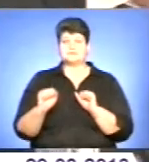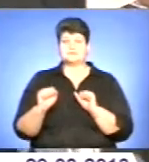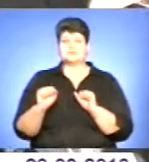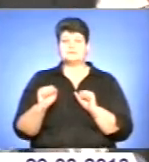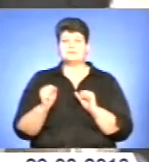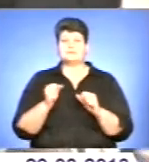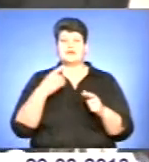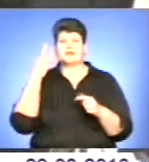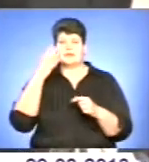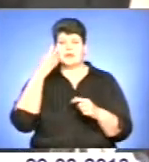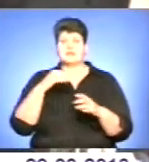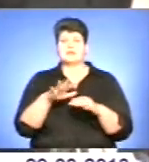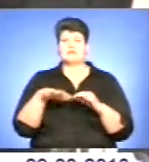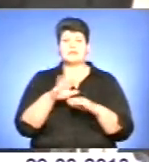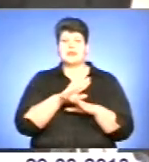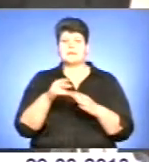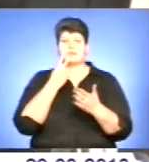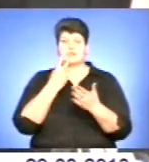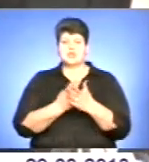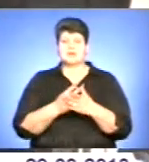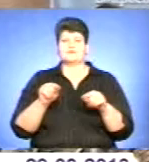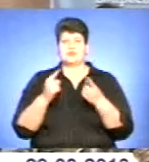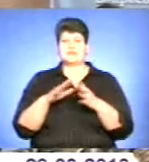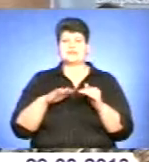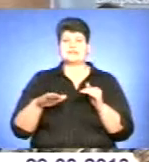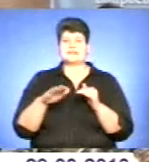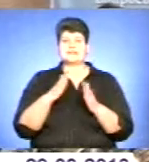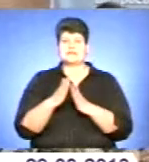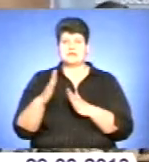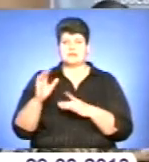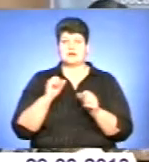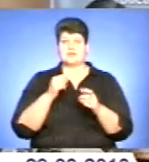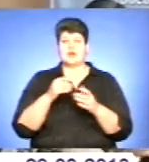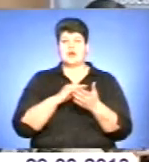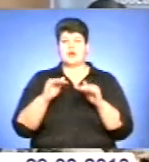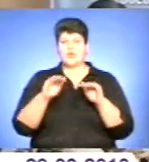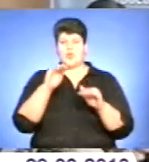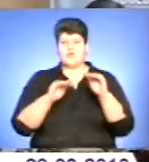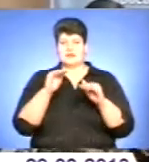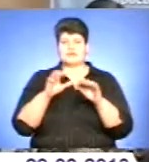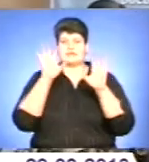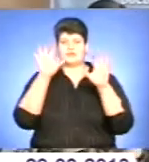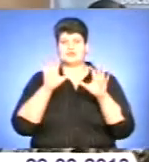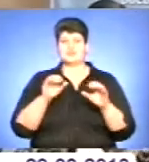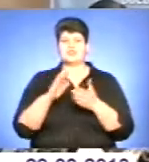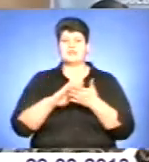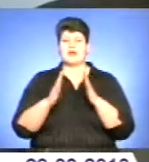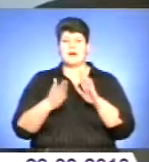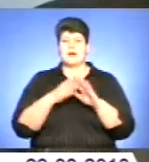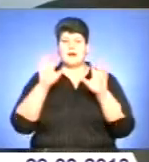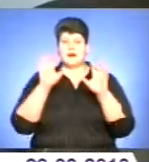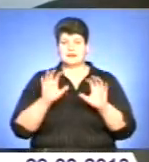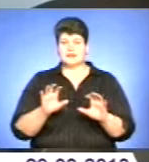платформи не передбачає створення системи, яка перегулювалася законодавчими актами, каже Теодор Танер, гендиректор Австрійського федерального